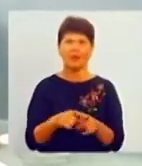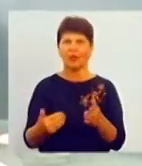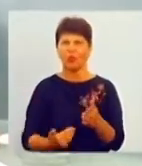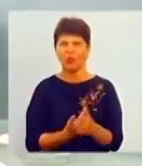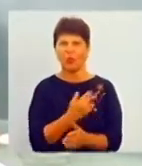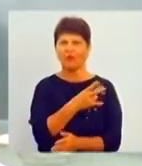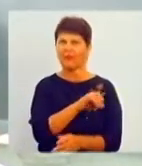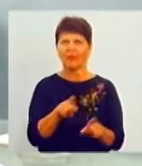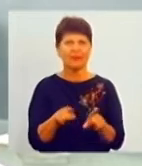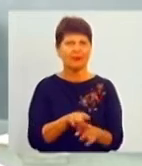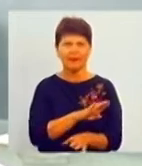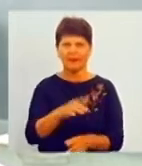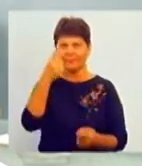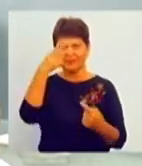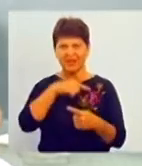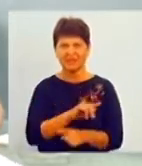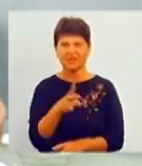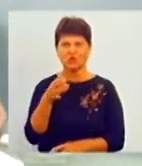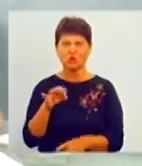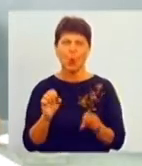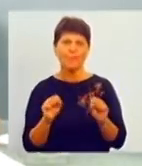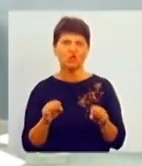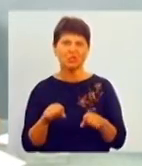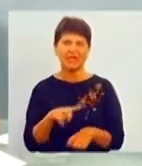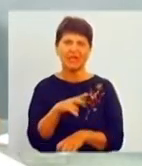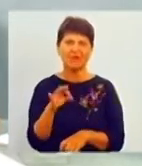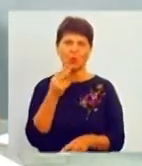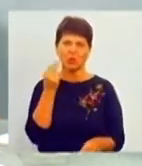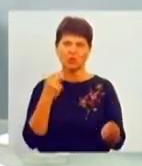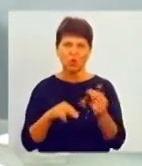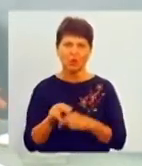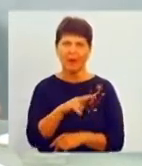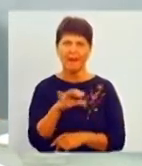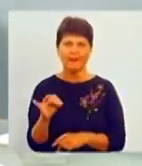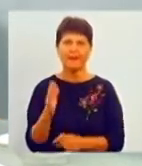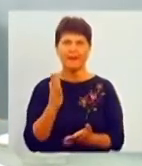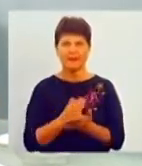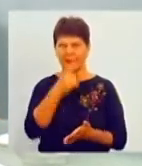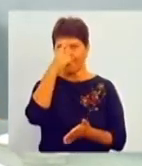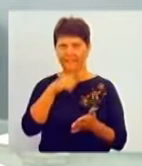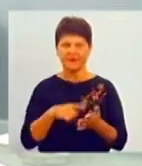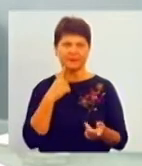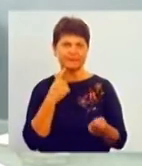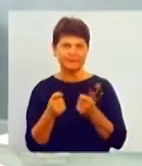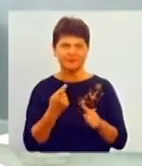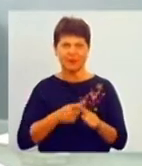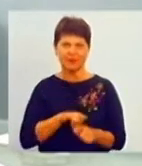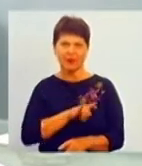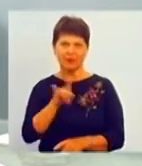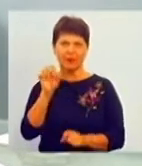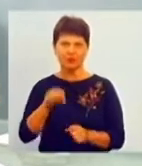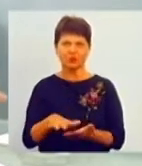такі технічно, можливо, досконалі, і що є певні перестороги, що цей літак може